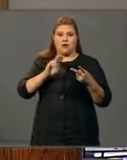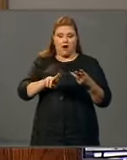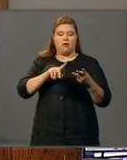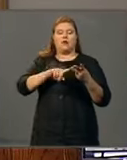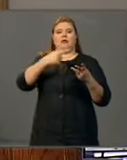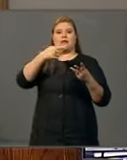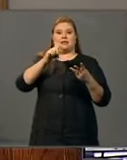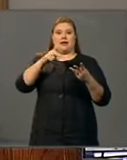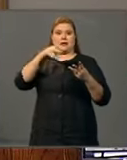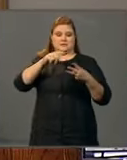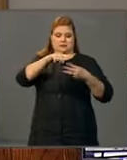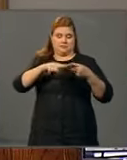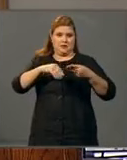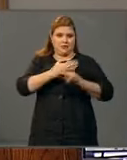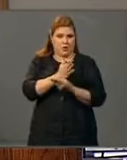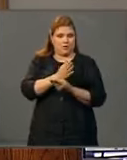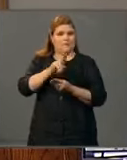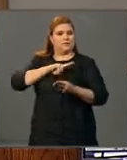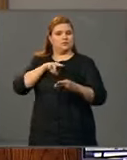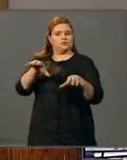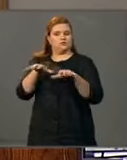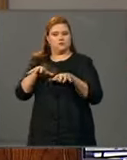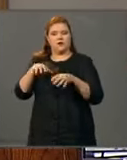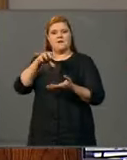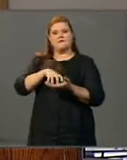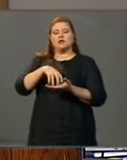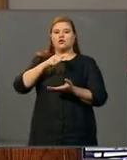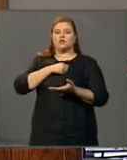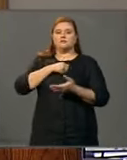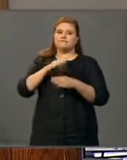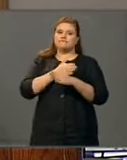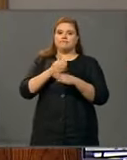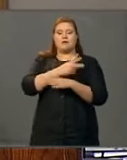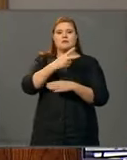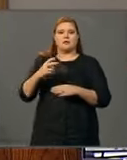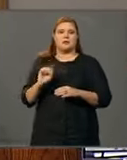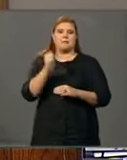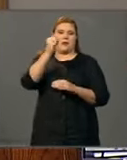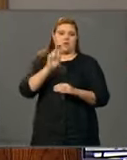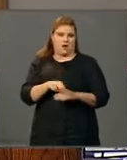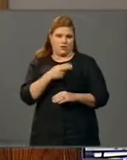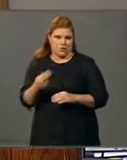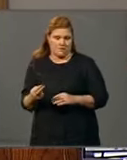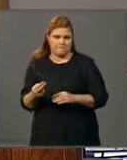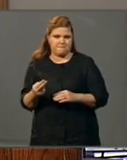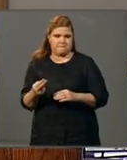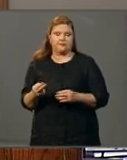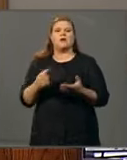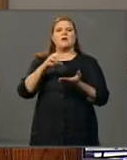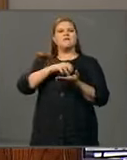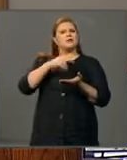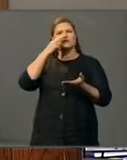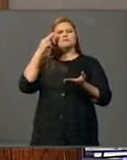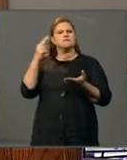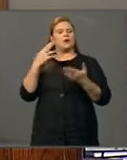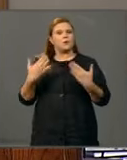vastuut nousevat runsaaseen 200 miljoonaan euroon. Valtion kannalta keskeisimmät asiat